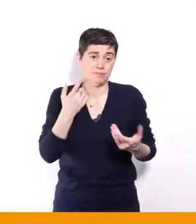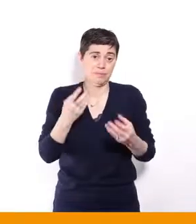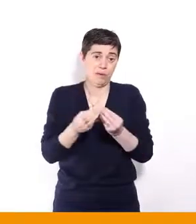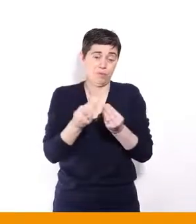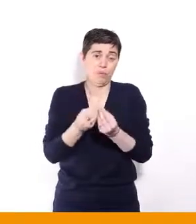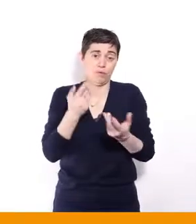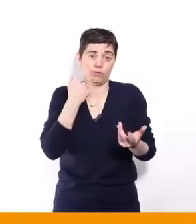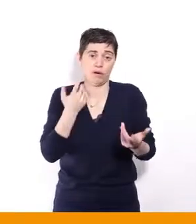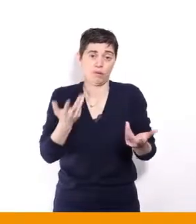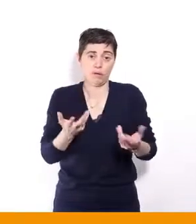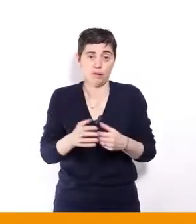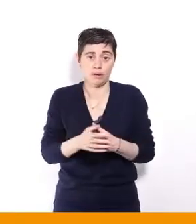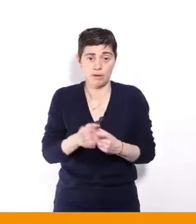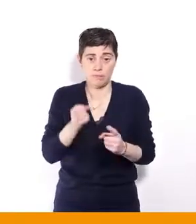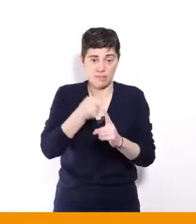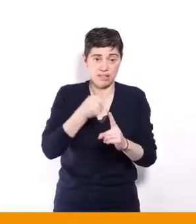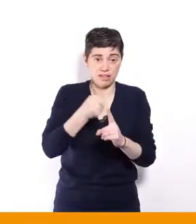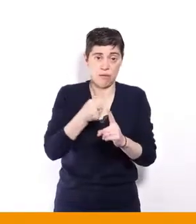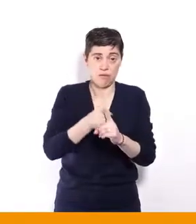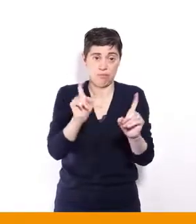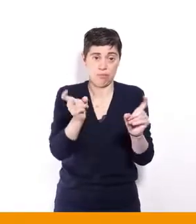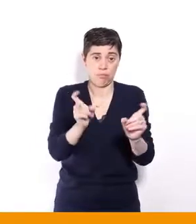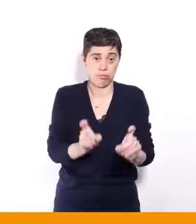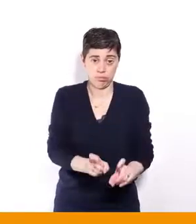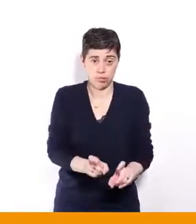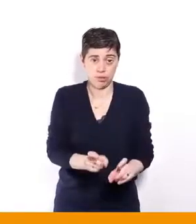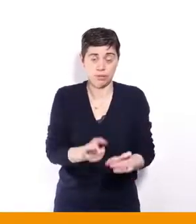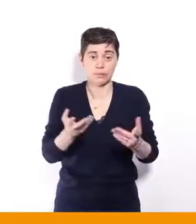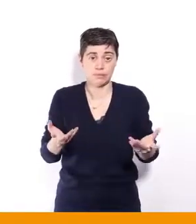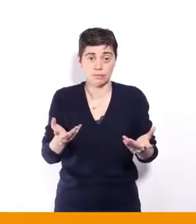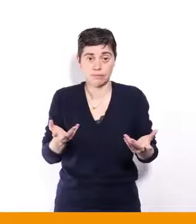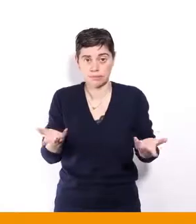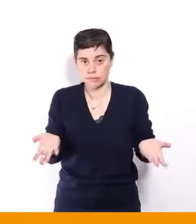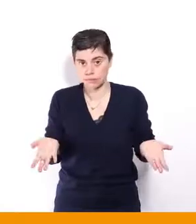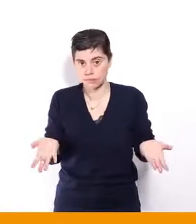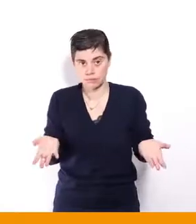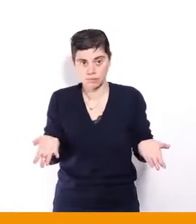de militants qui permettent de faire vivre